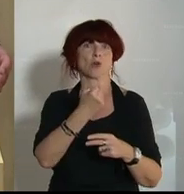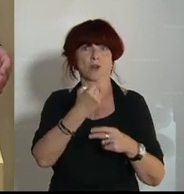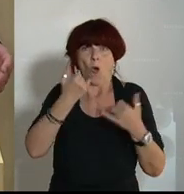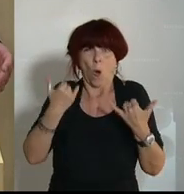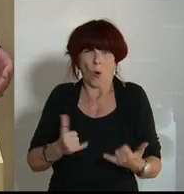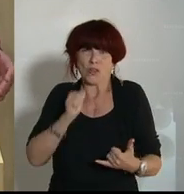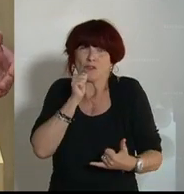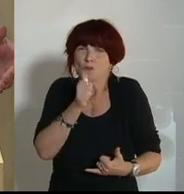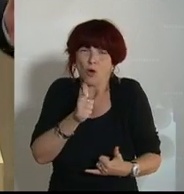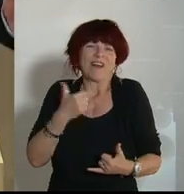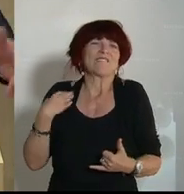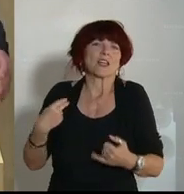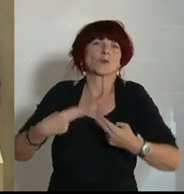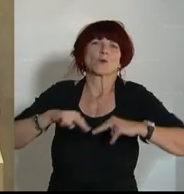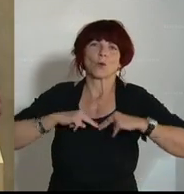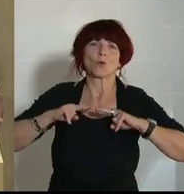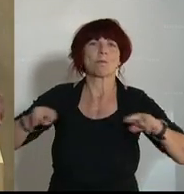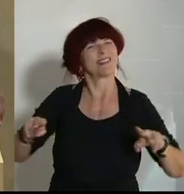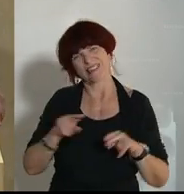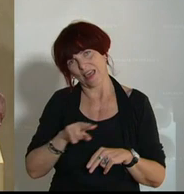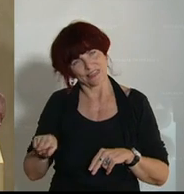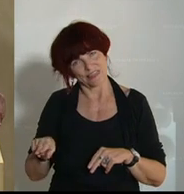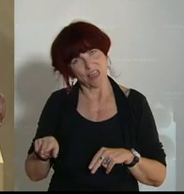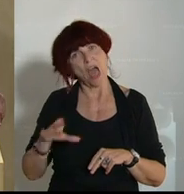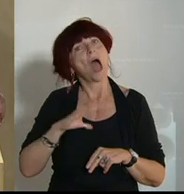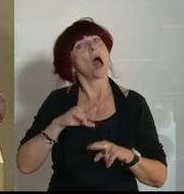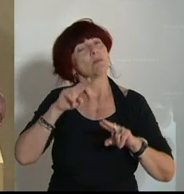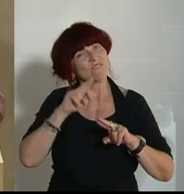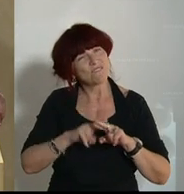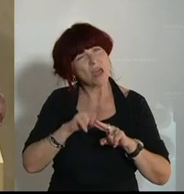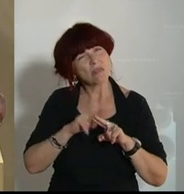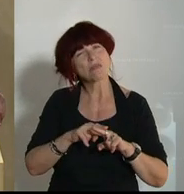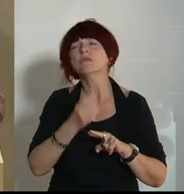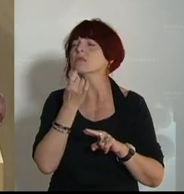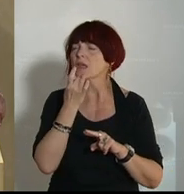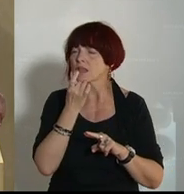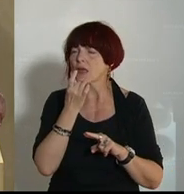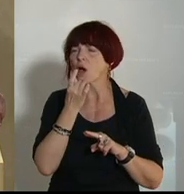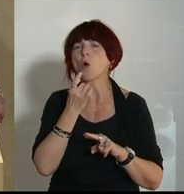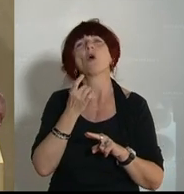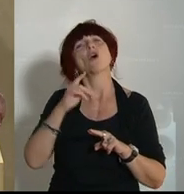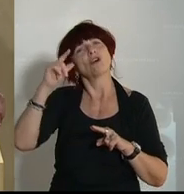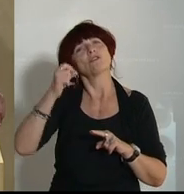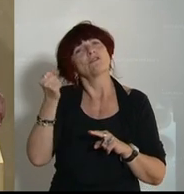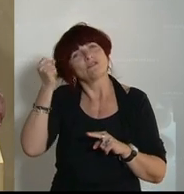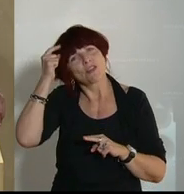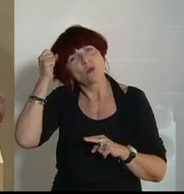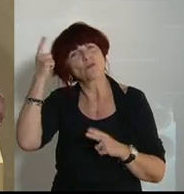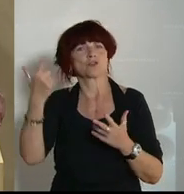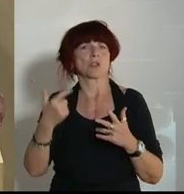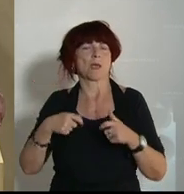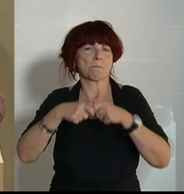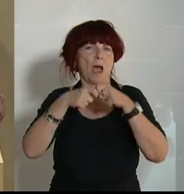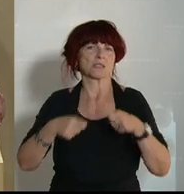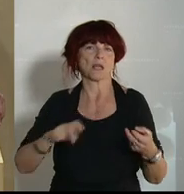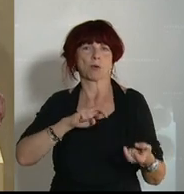passieren. Aber wenn wir konsequent richtige, vernünftige Maßnahmen umsetzen, werden wir das früher